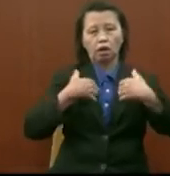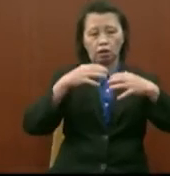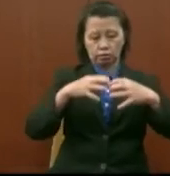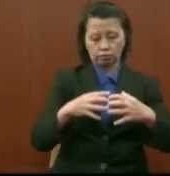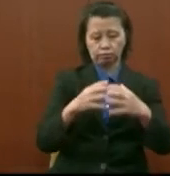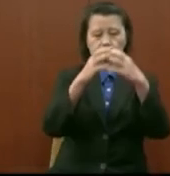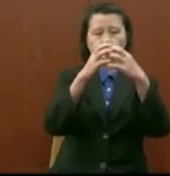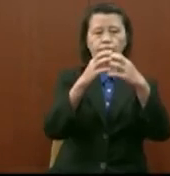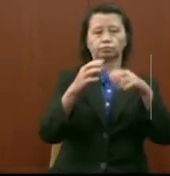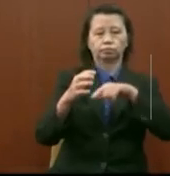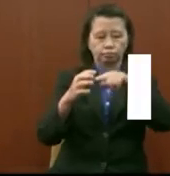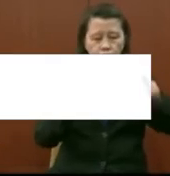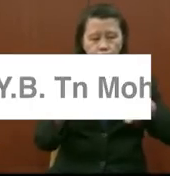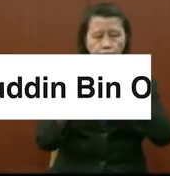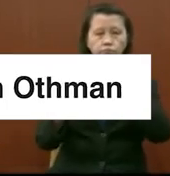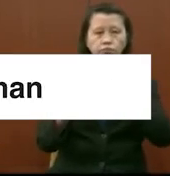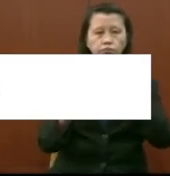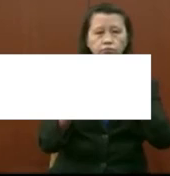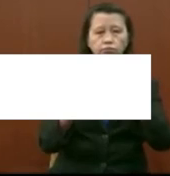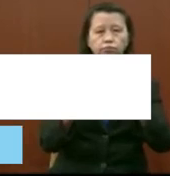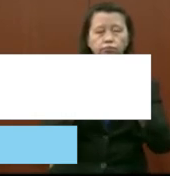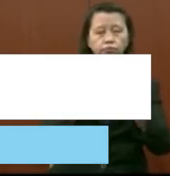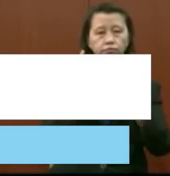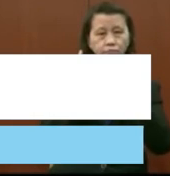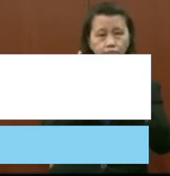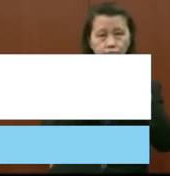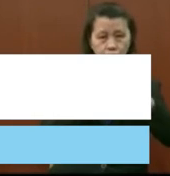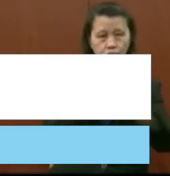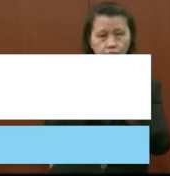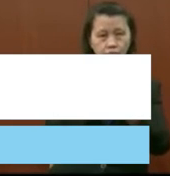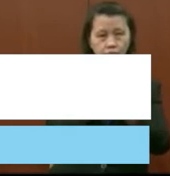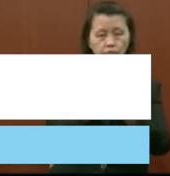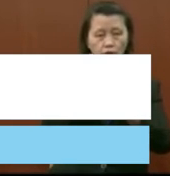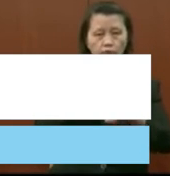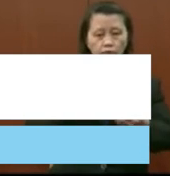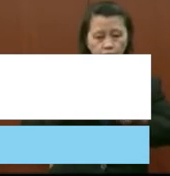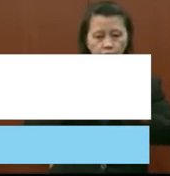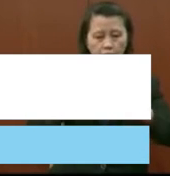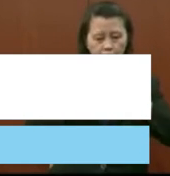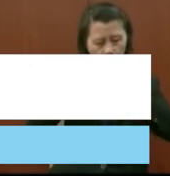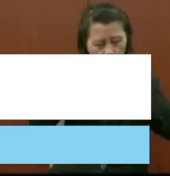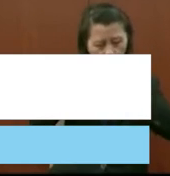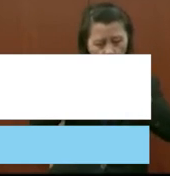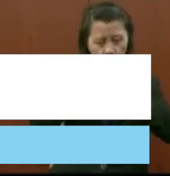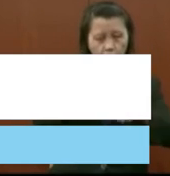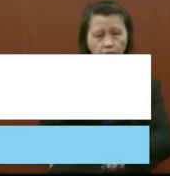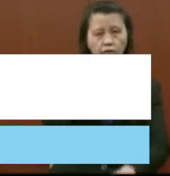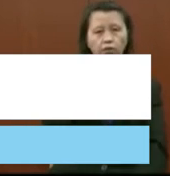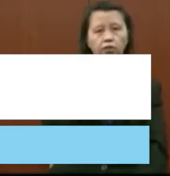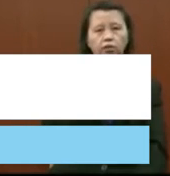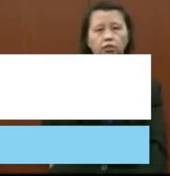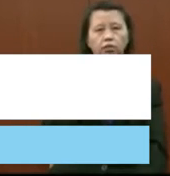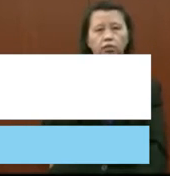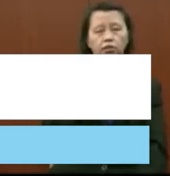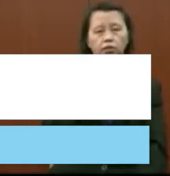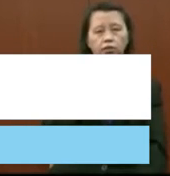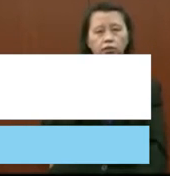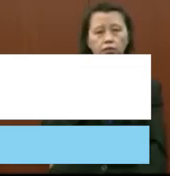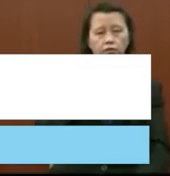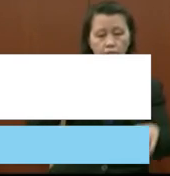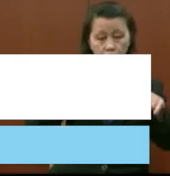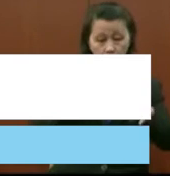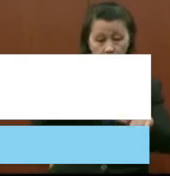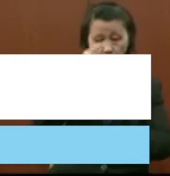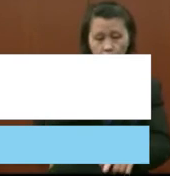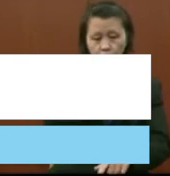sebuah entiti ataupun akademi yang boleh memberikan civic mind ataupun civic engagement kepada